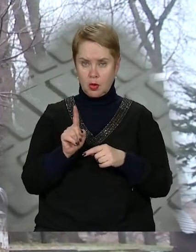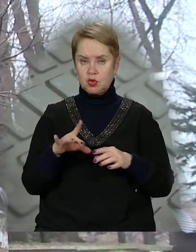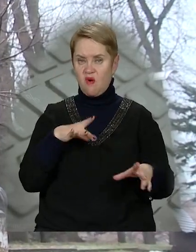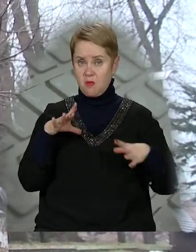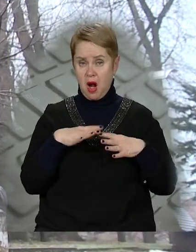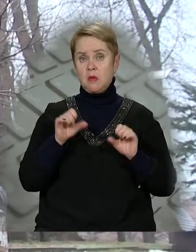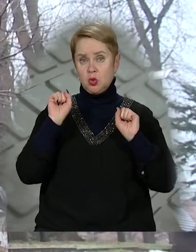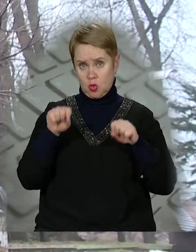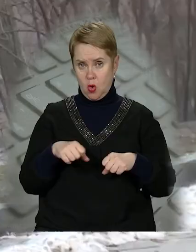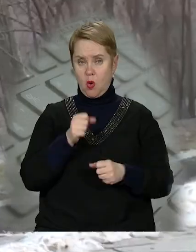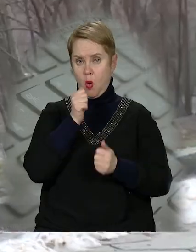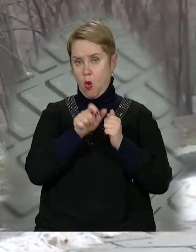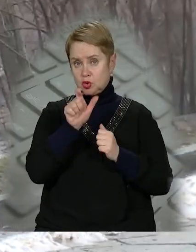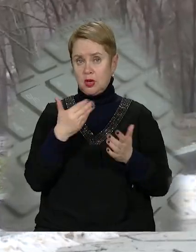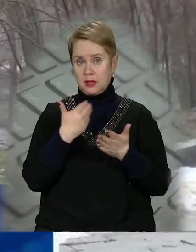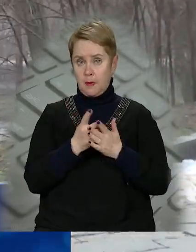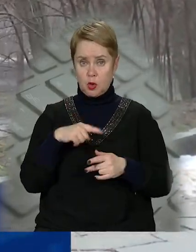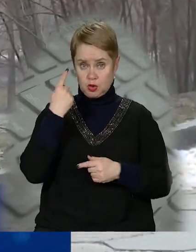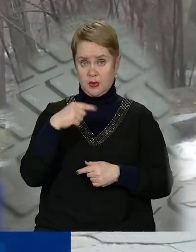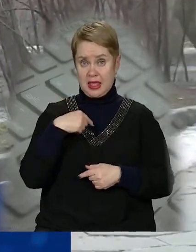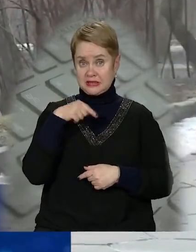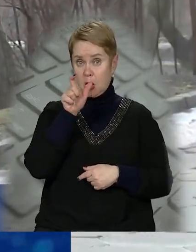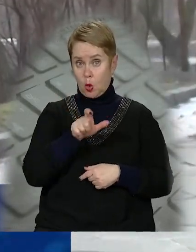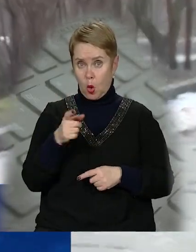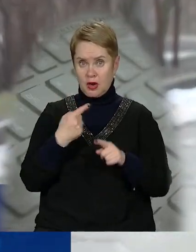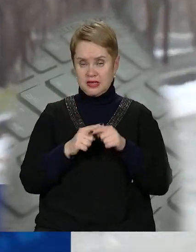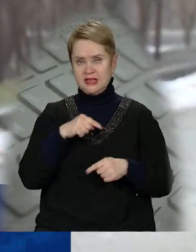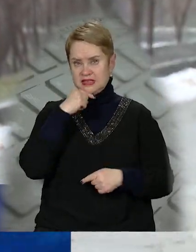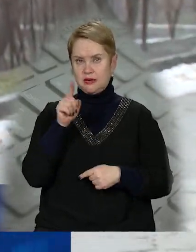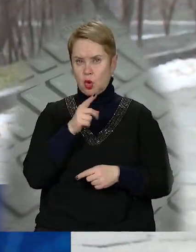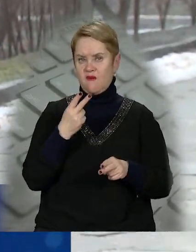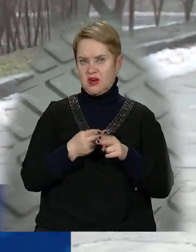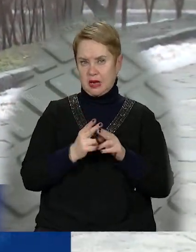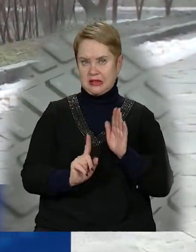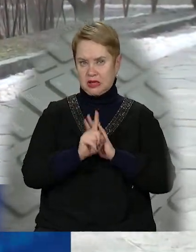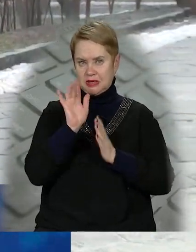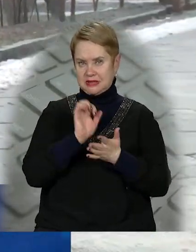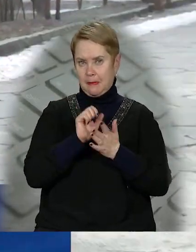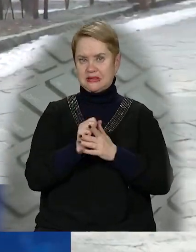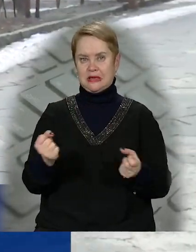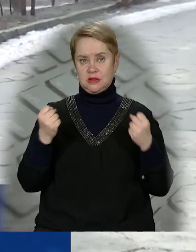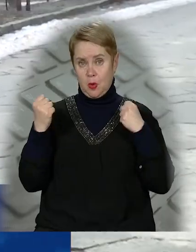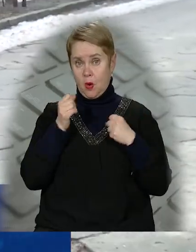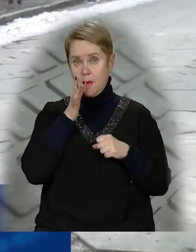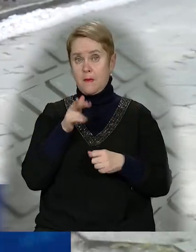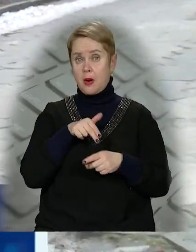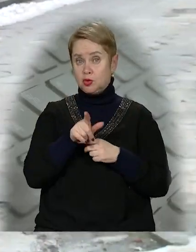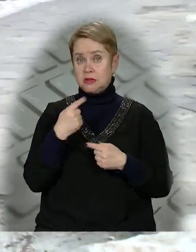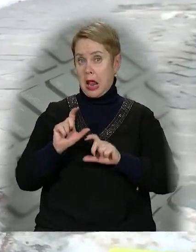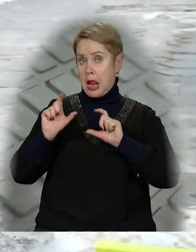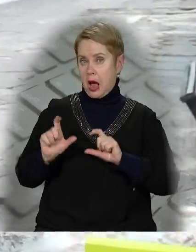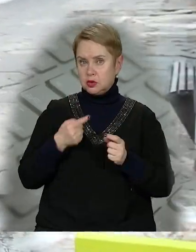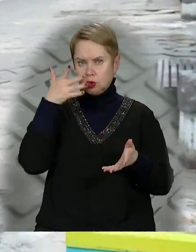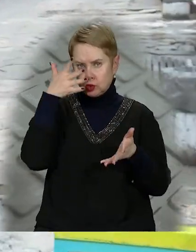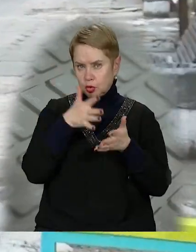вправи доступні кожному. Ось, наприклад, особисто я із тих людей, котрим завжди щось заважає почати займатися спортом. Та, проходячи пусті